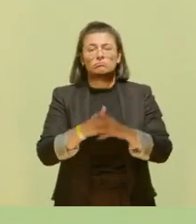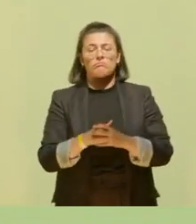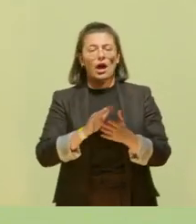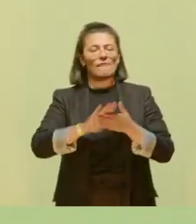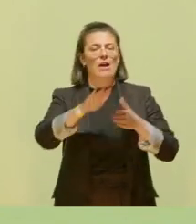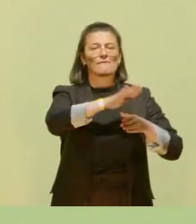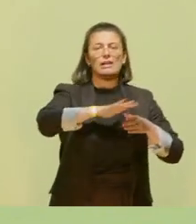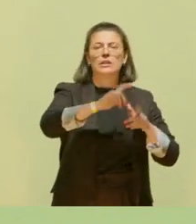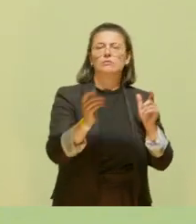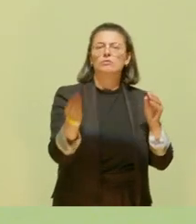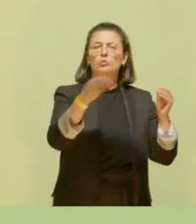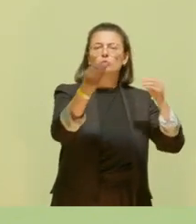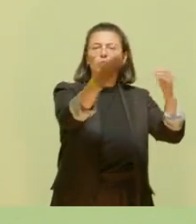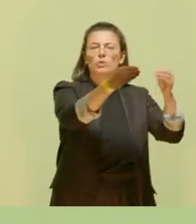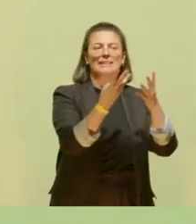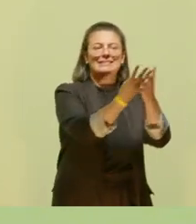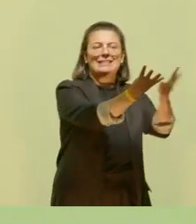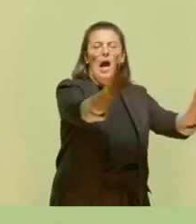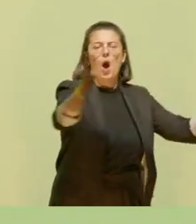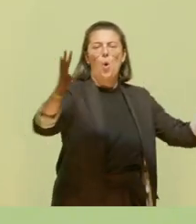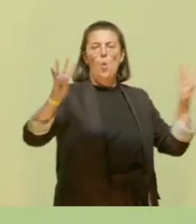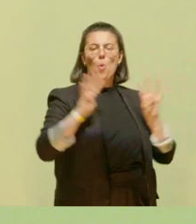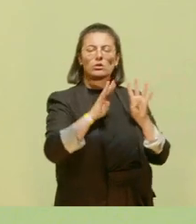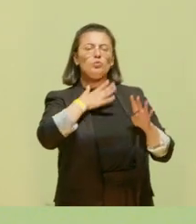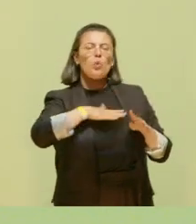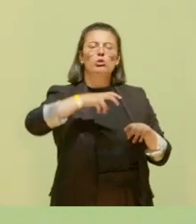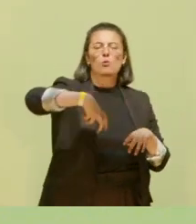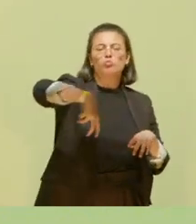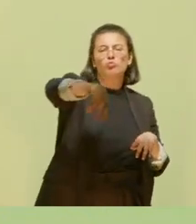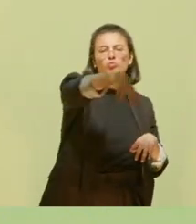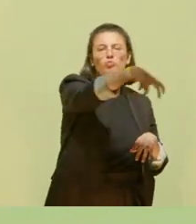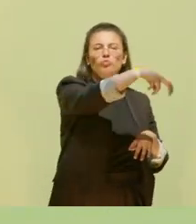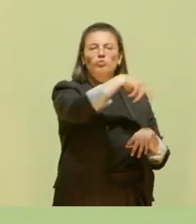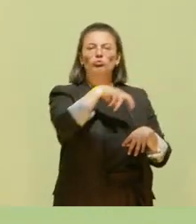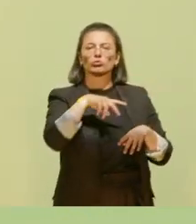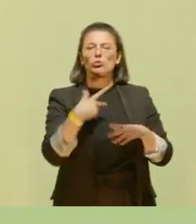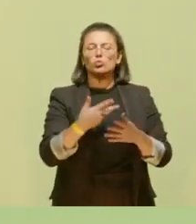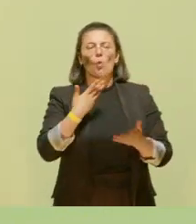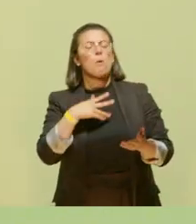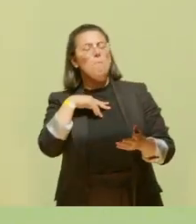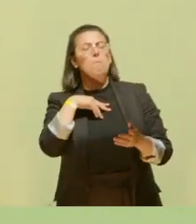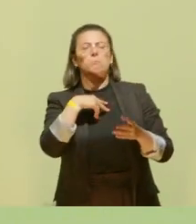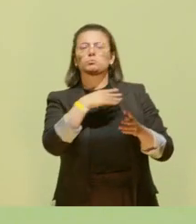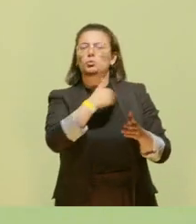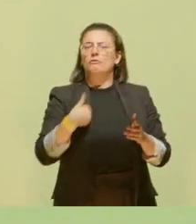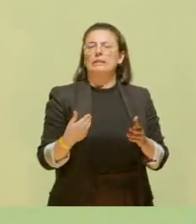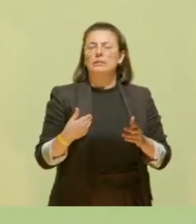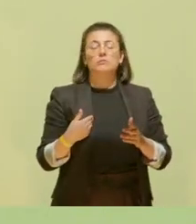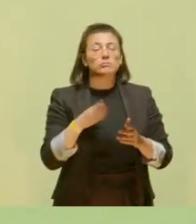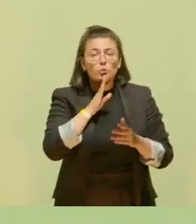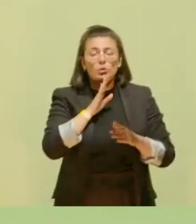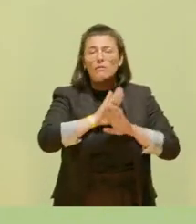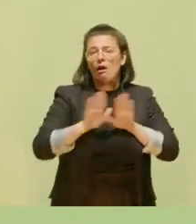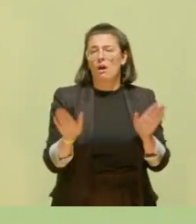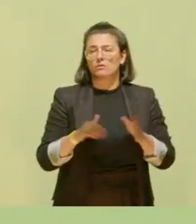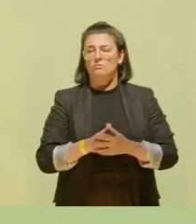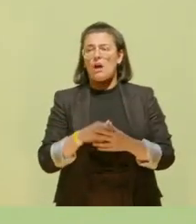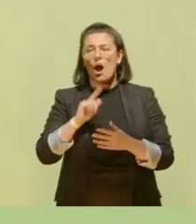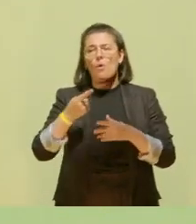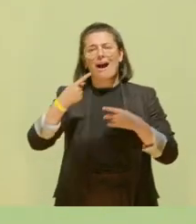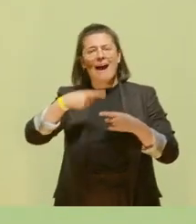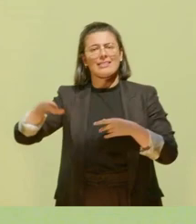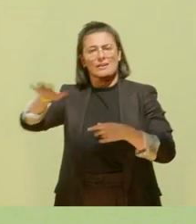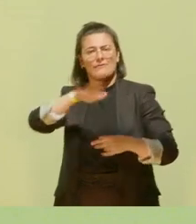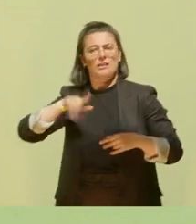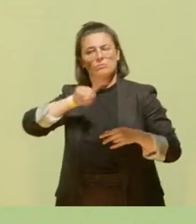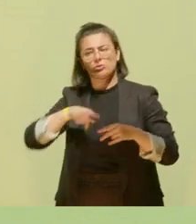nehmen, da einen Zaun drumherum bauen, sonntags da spazieren gehen und unser Gewissen beruhigen. Wir müssen auch an die anderen Flächen